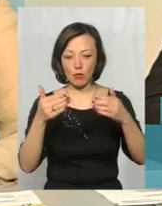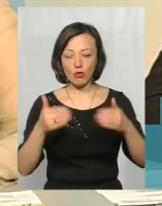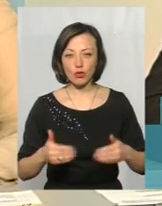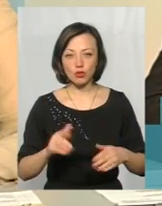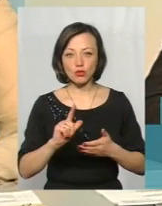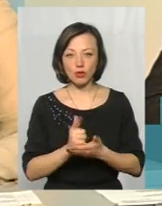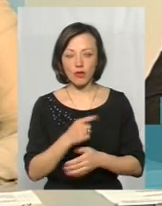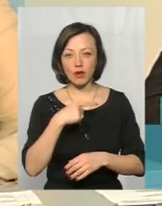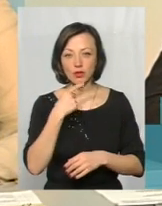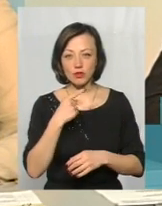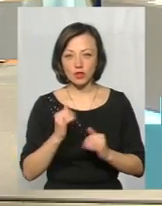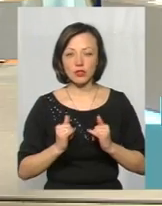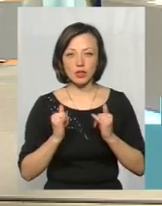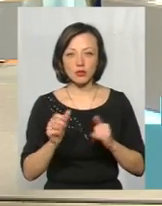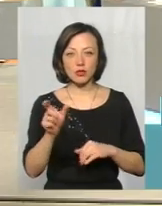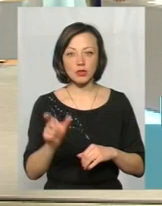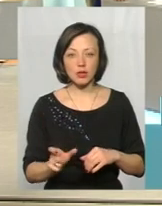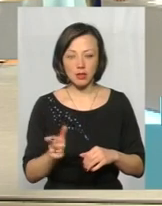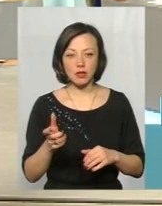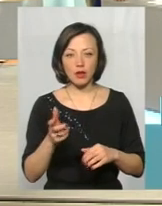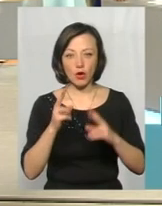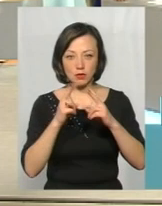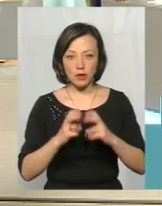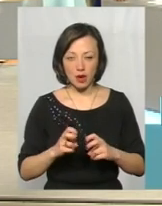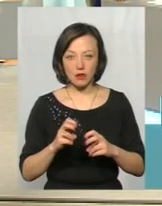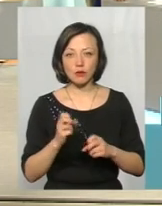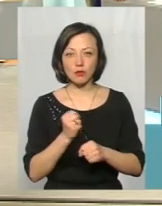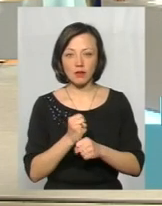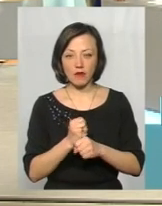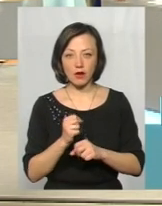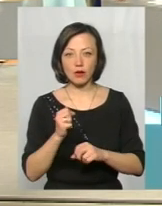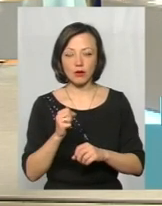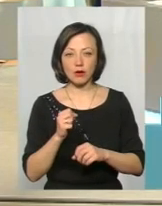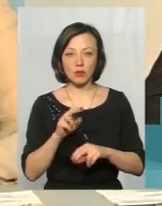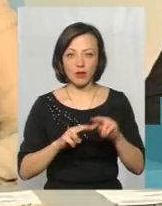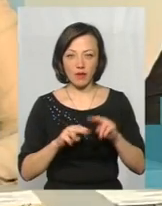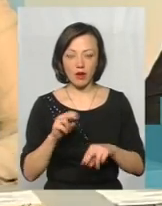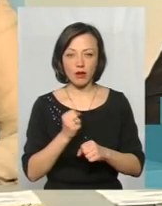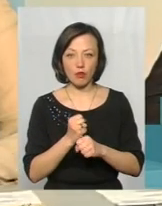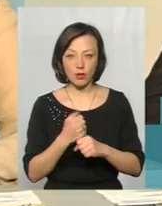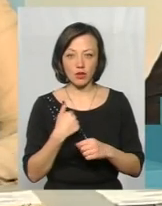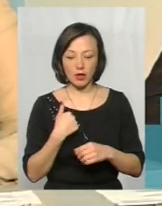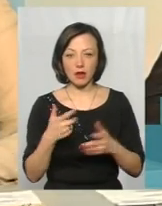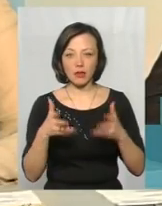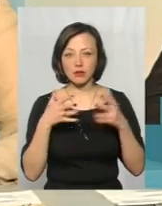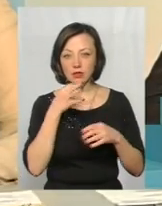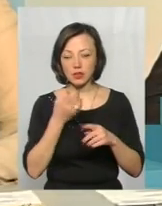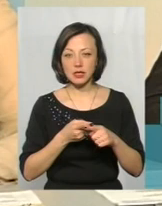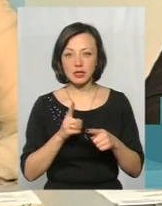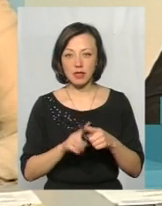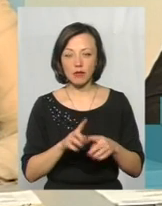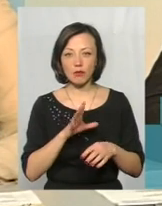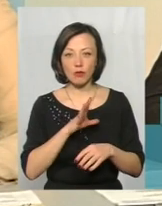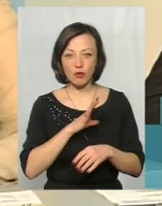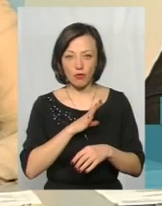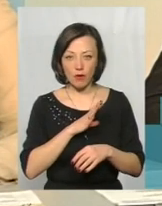кажу, це людина, яка розбирається в будівельних роботах, я маю на увазі себе, чітко кажу, це був матеріал,